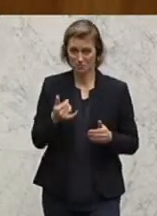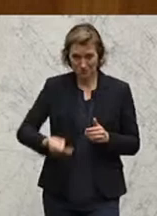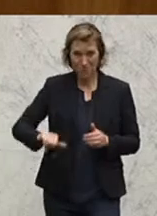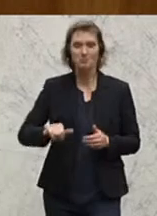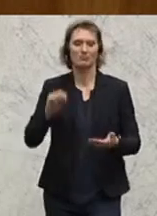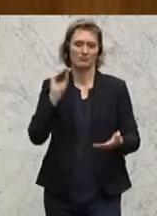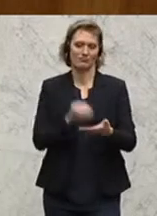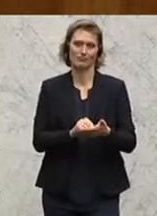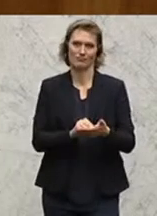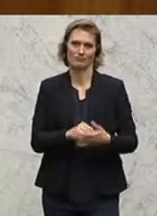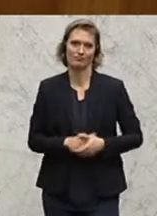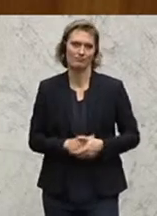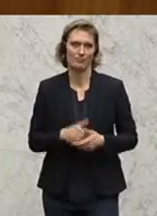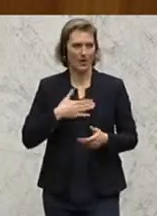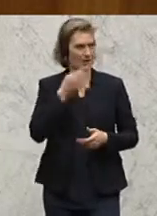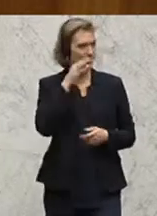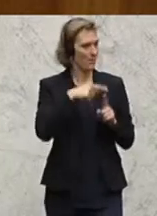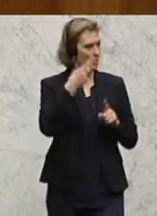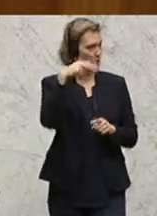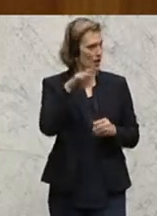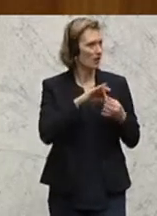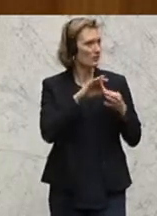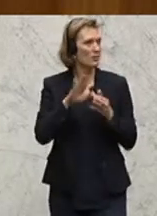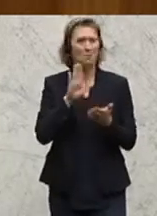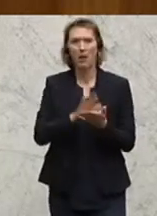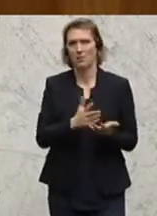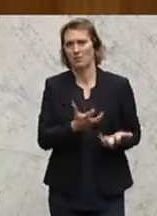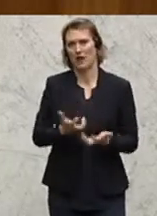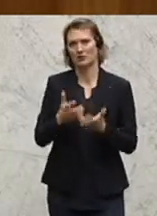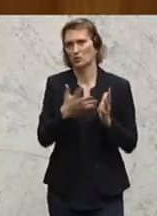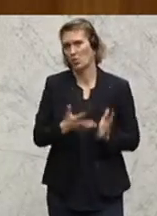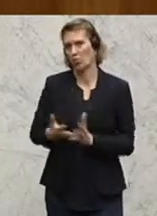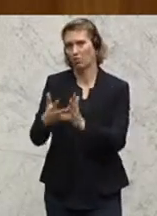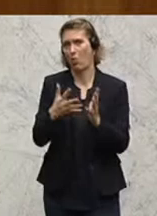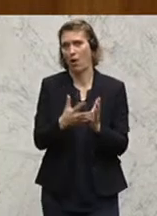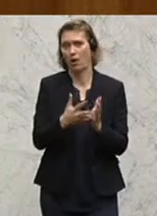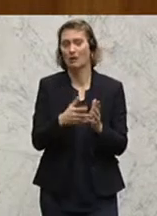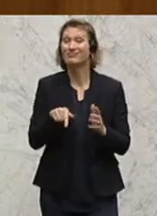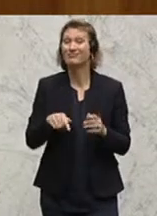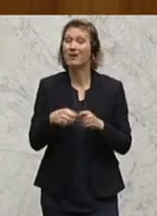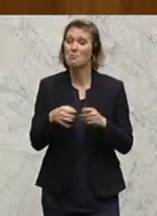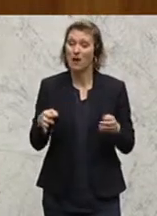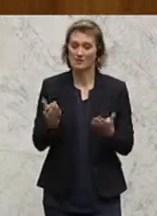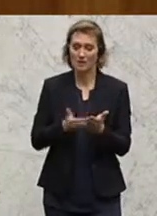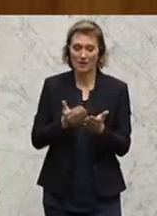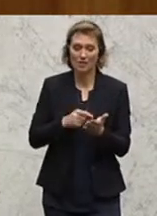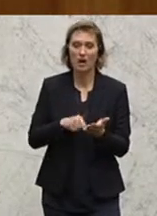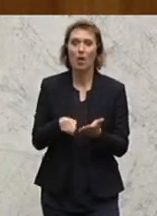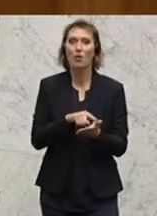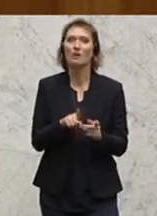Meine Damen und Herren, es geht darum, dass es praxisgerecht bleibt in der Kontrolle, dass diese Maßnahmenkataloge tatsächlich